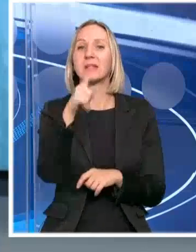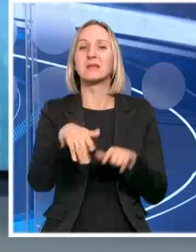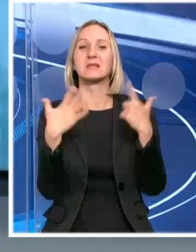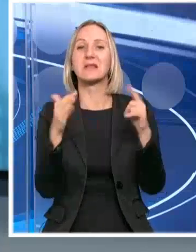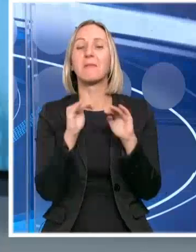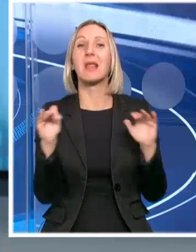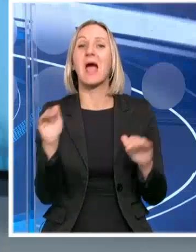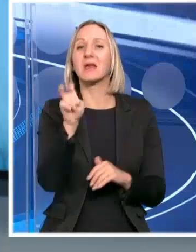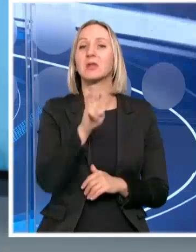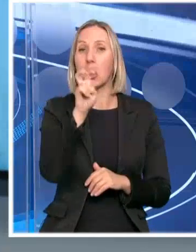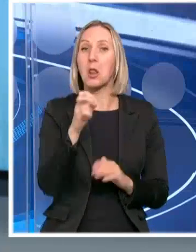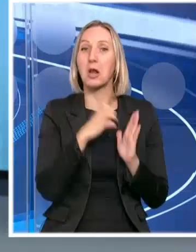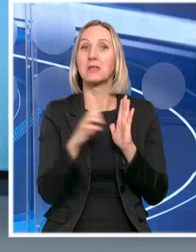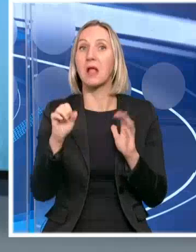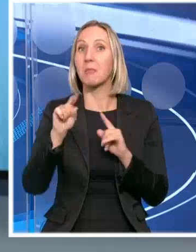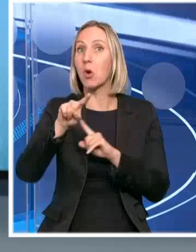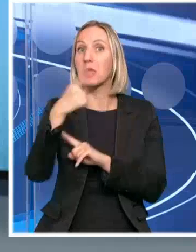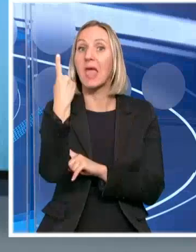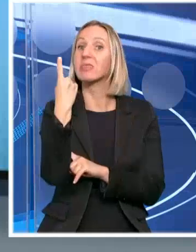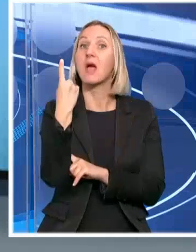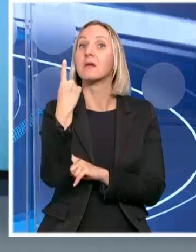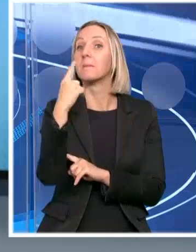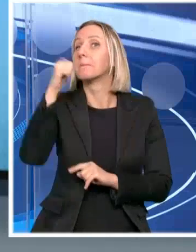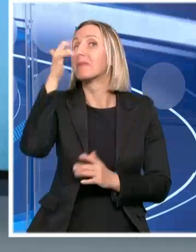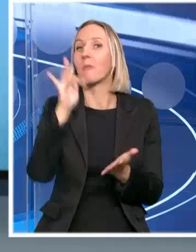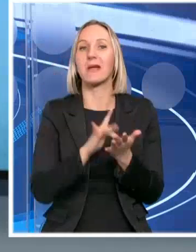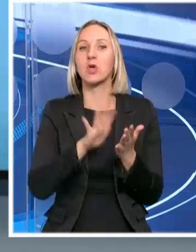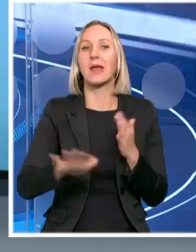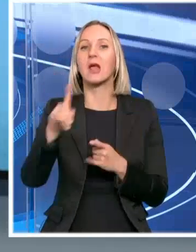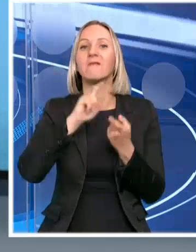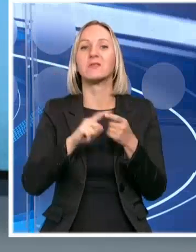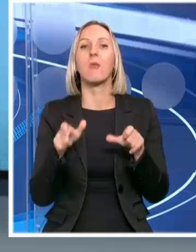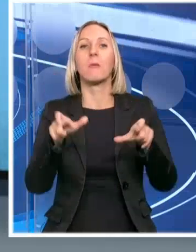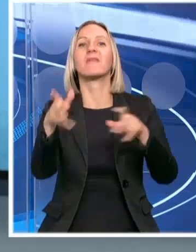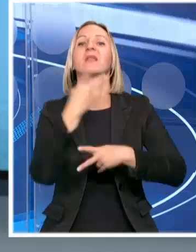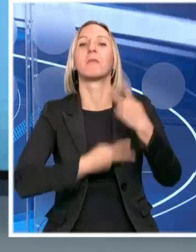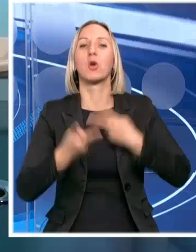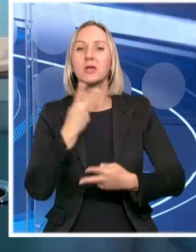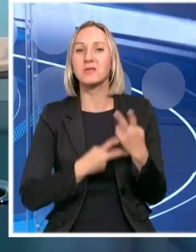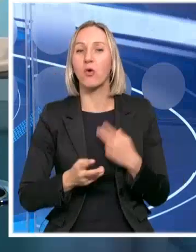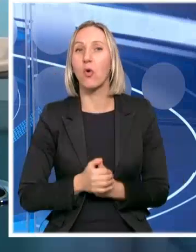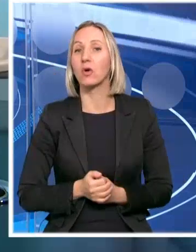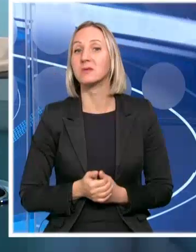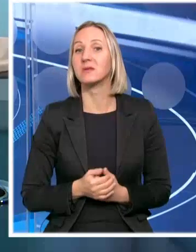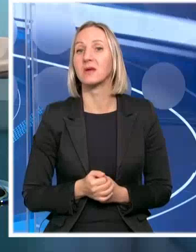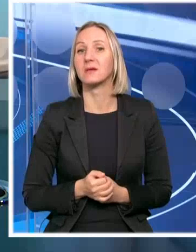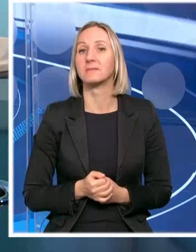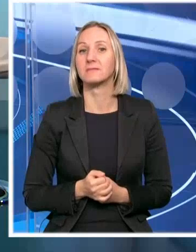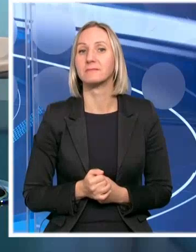dolara. dalje smo broj 1 u regionu kada je reč o poljoprivrednoj proizvodnji. Međutim,